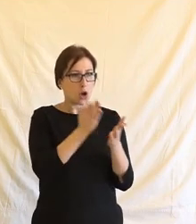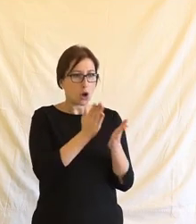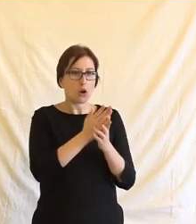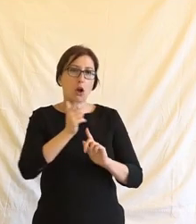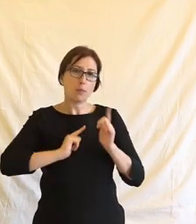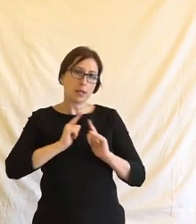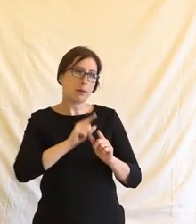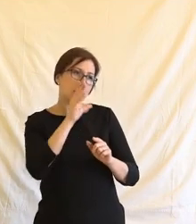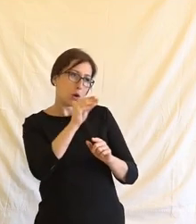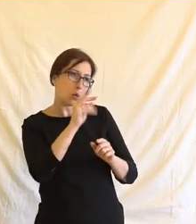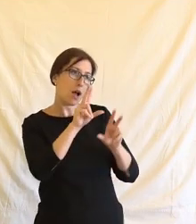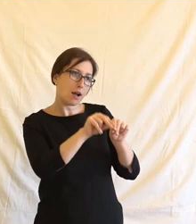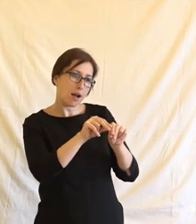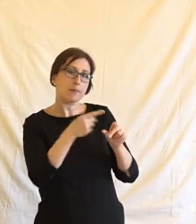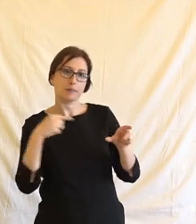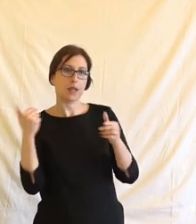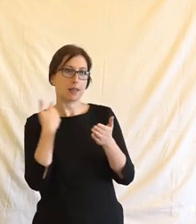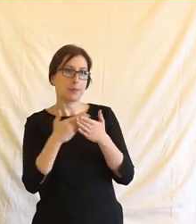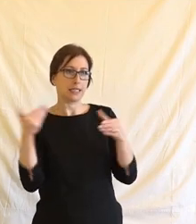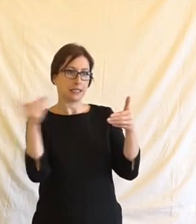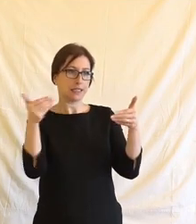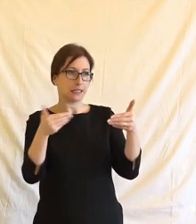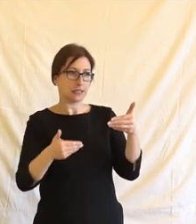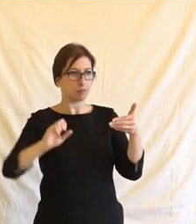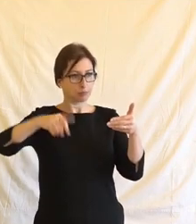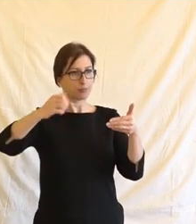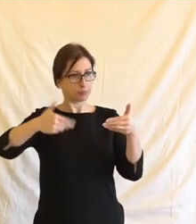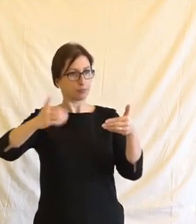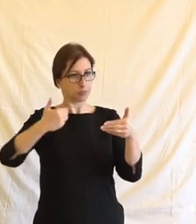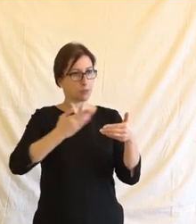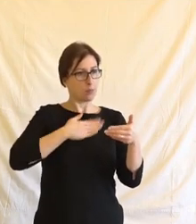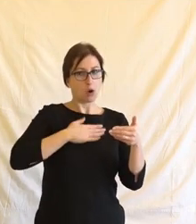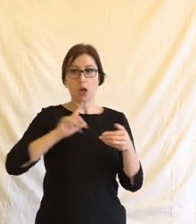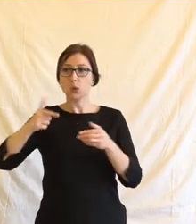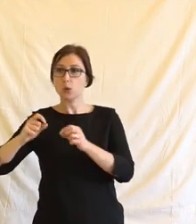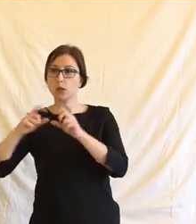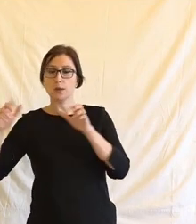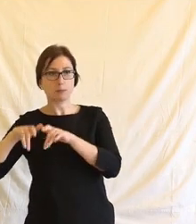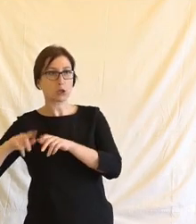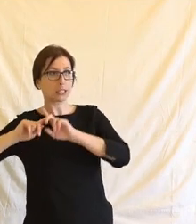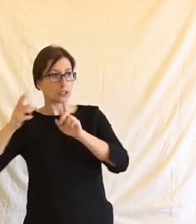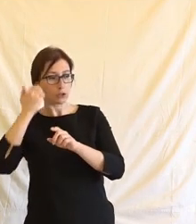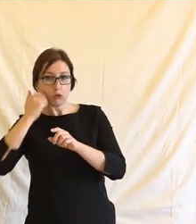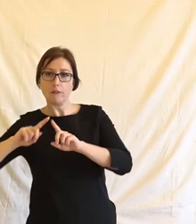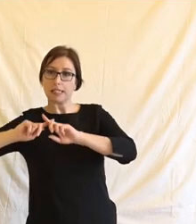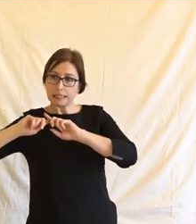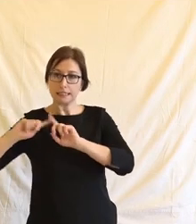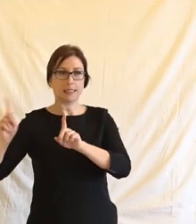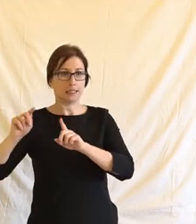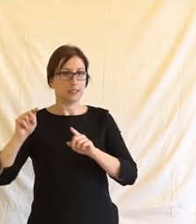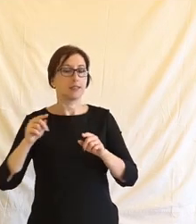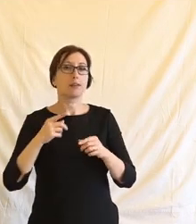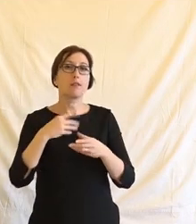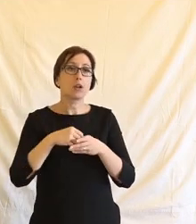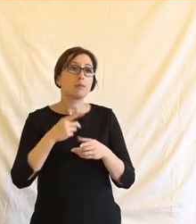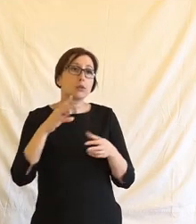odlišně. A je otázka, v jaké míře nebo ve kterém okamžiku by toto mělo začít narážet na právo na rovné